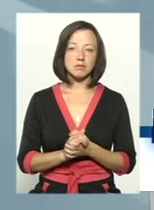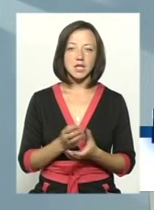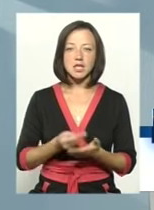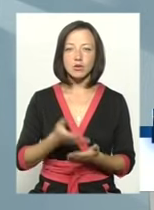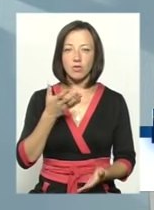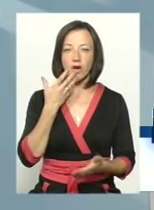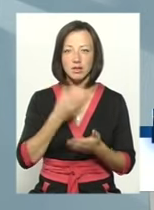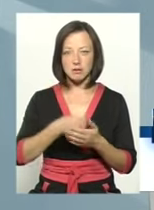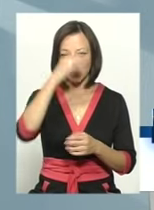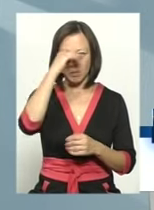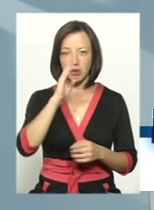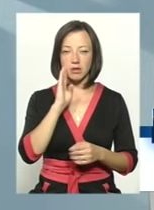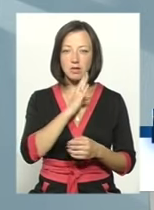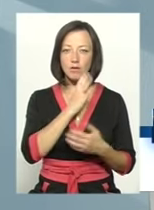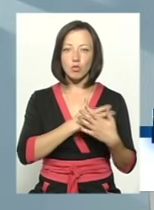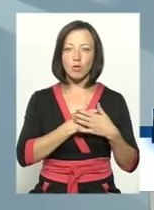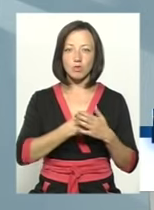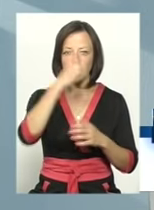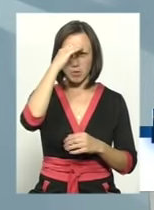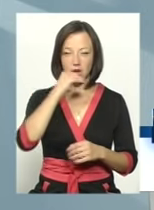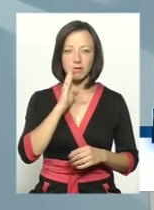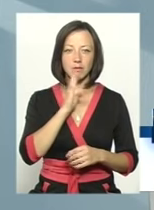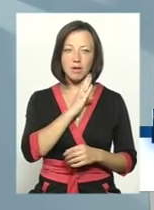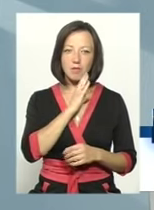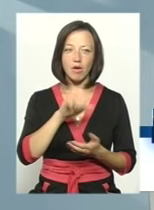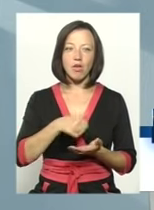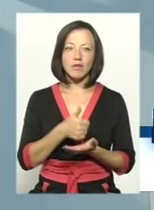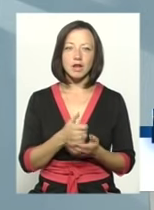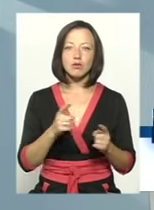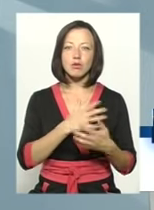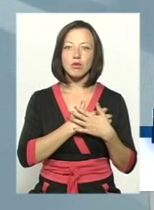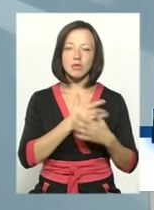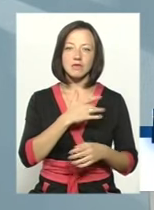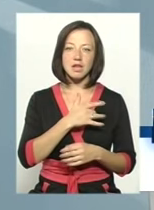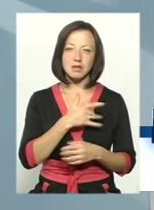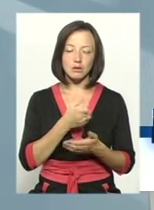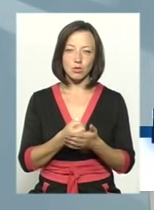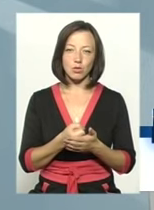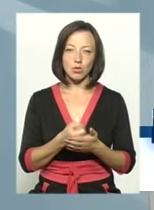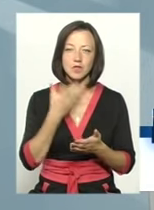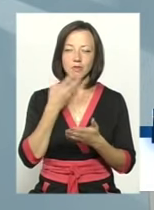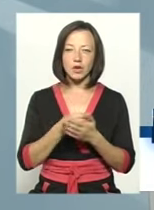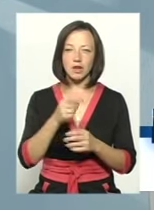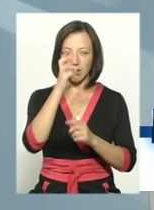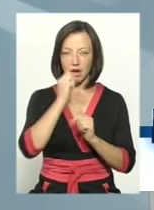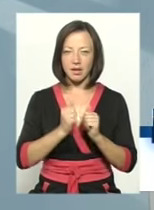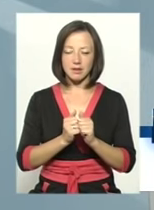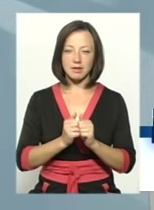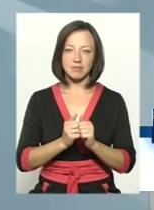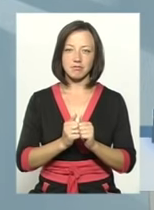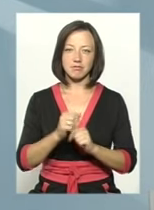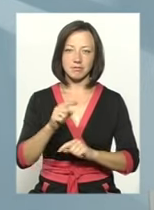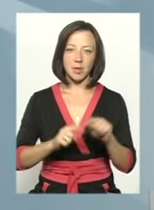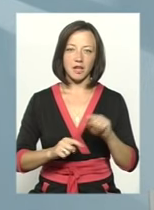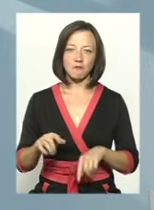Цінувати своїх батьків, любов до батьків, тата, маму. Найголовніше, щоб була любов в серці до своєї країни і батьківщини, так би